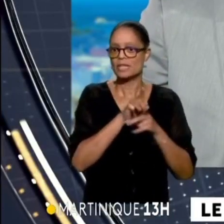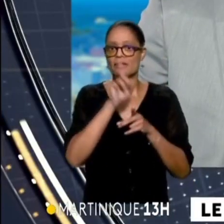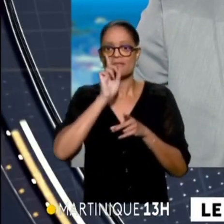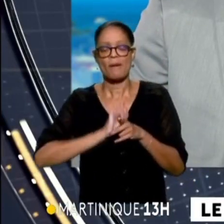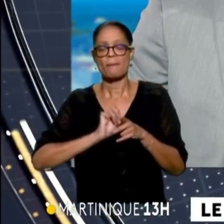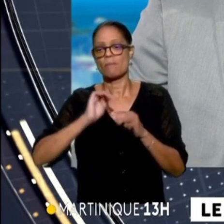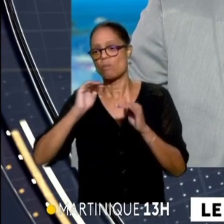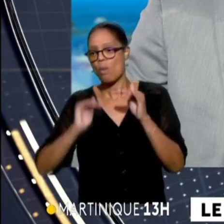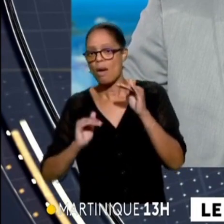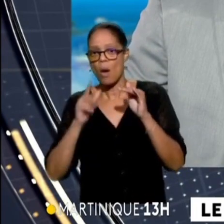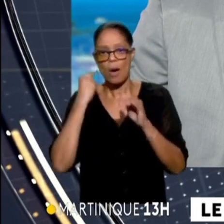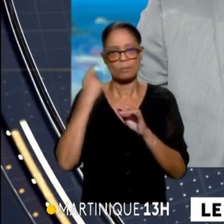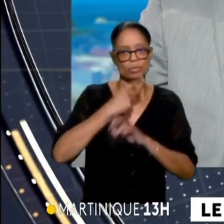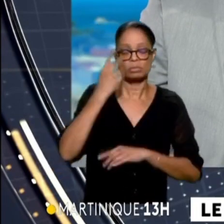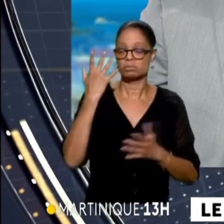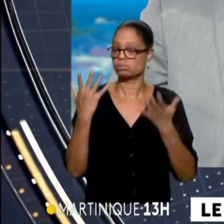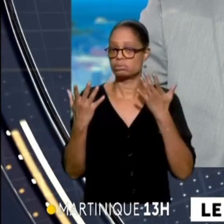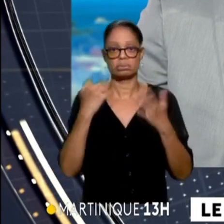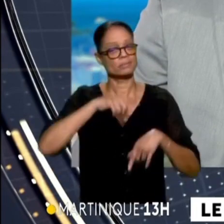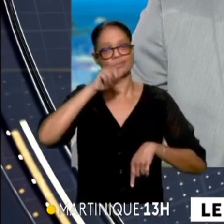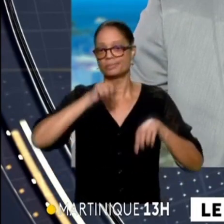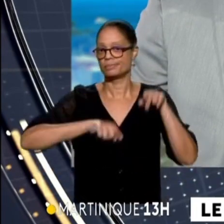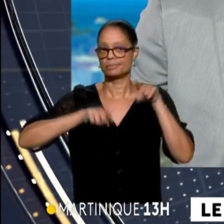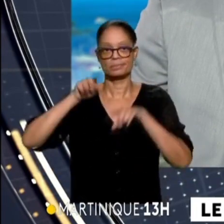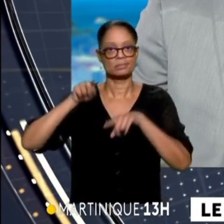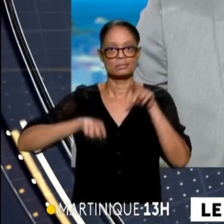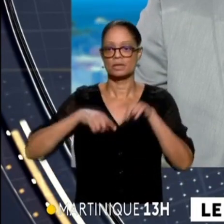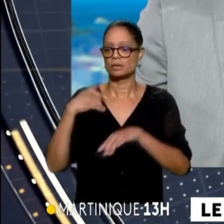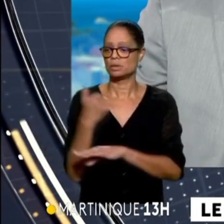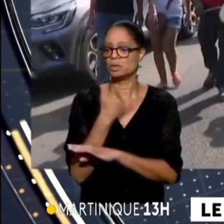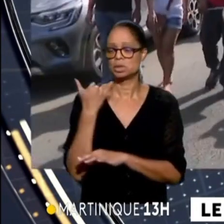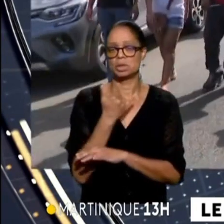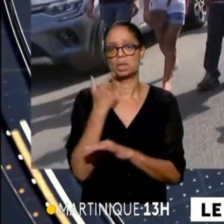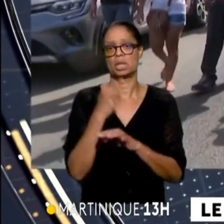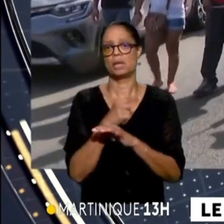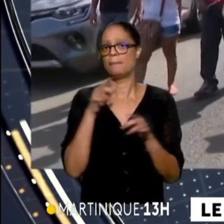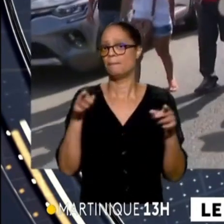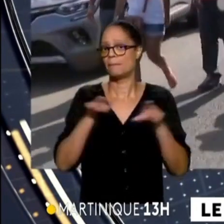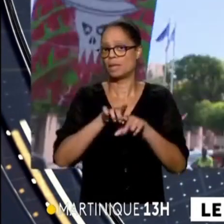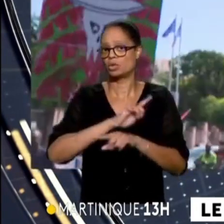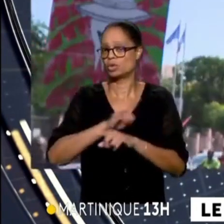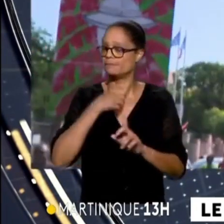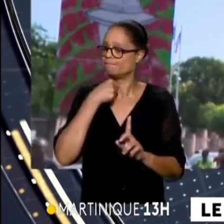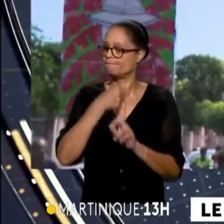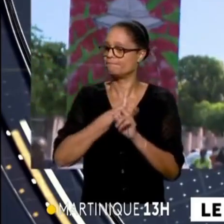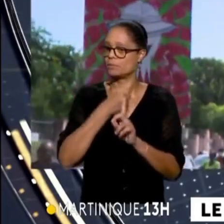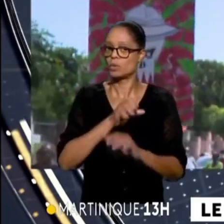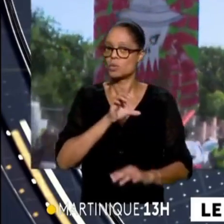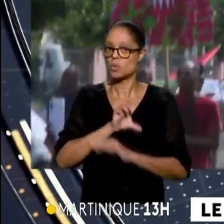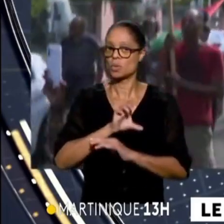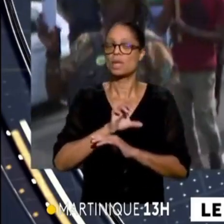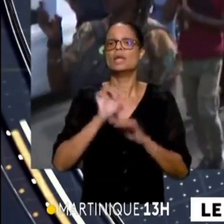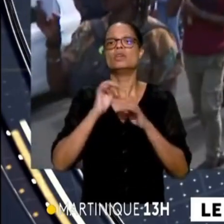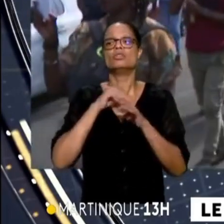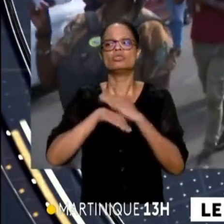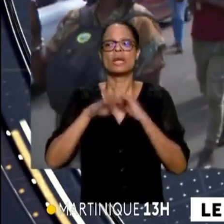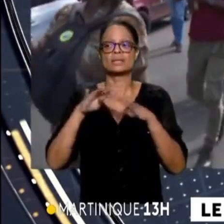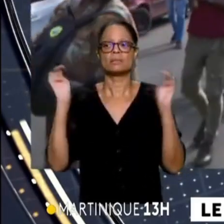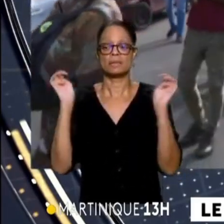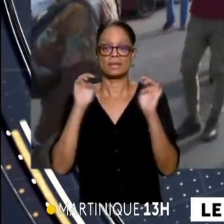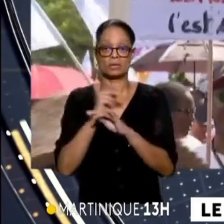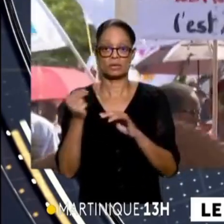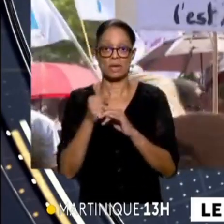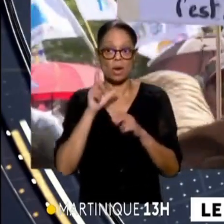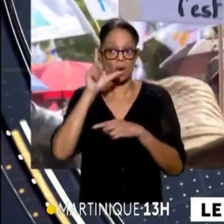femmes que les hommes. Bref, c'est une mesure qui est inutile, injuste et qu'il faut combattre. On va le faire à l'Assemblée nationale. Le débat dans l'hémicycle